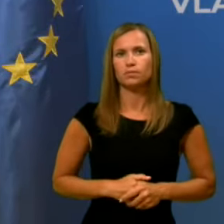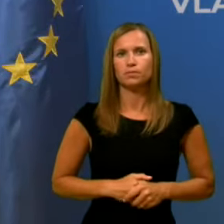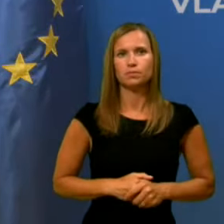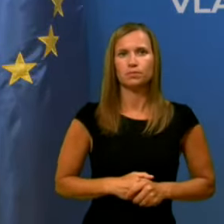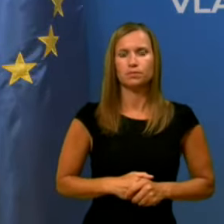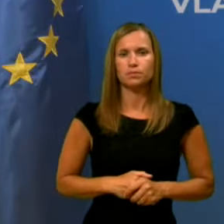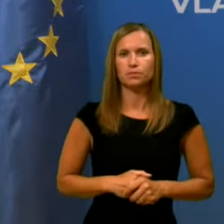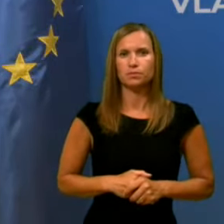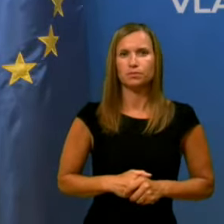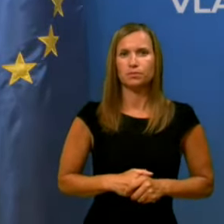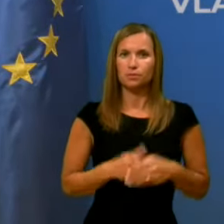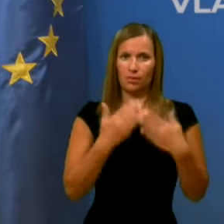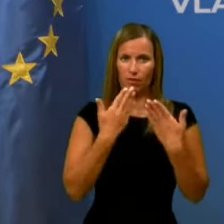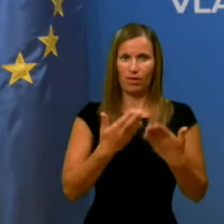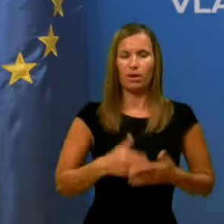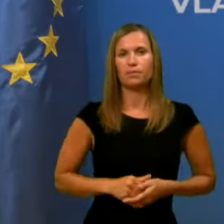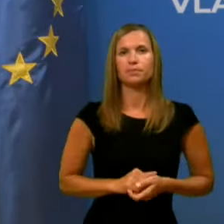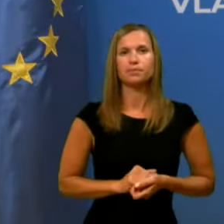Ja, hvala.